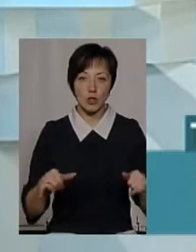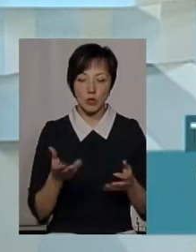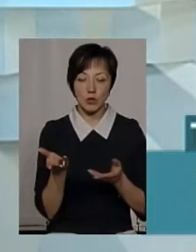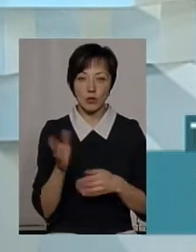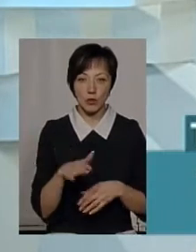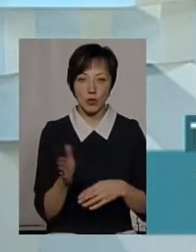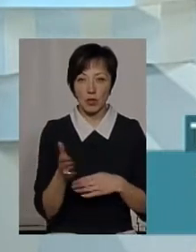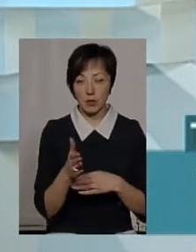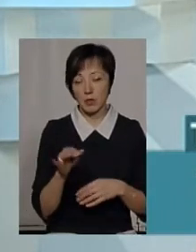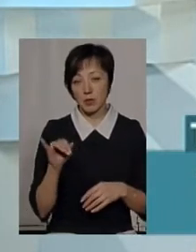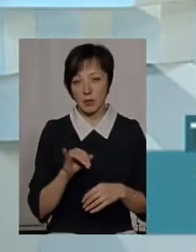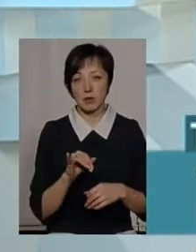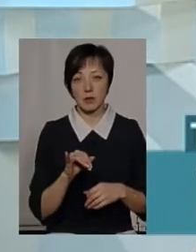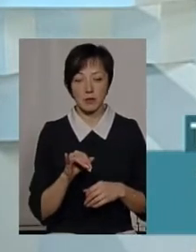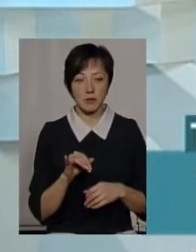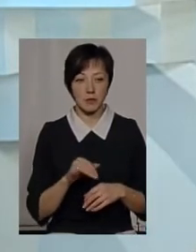популяцію водних біоресурсів,